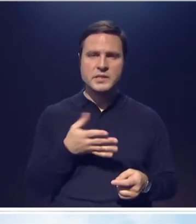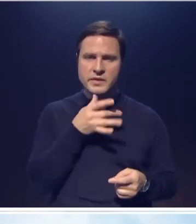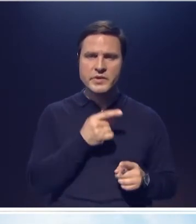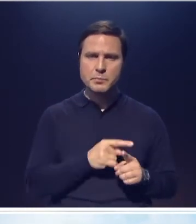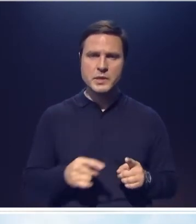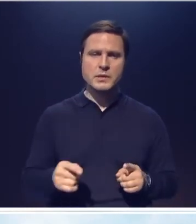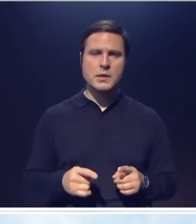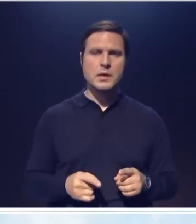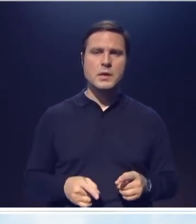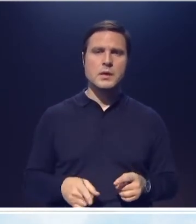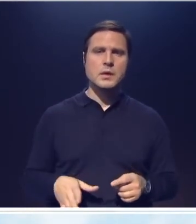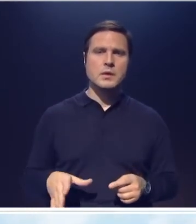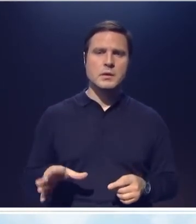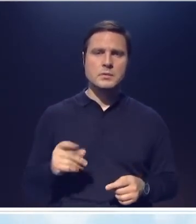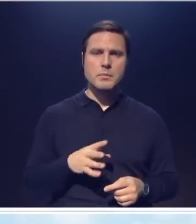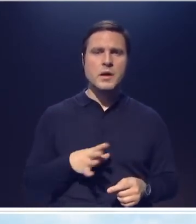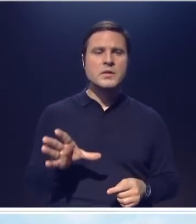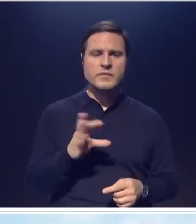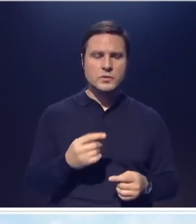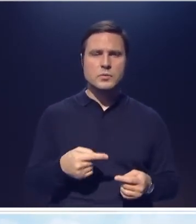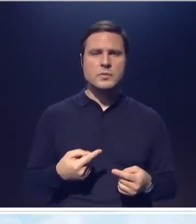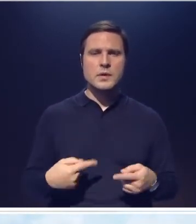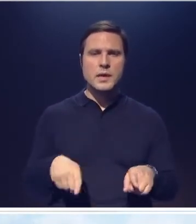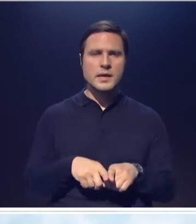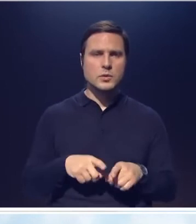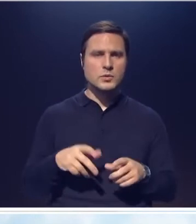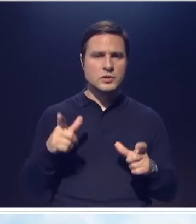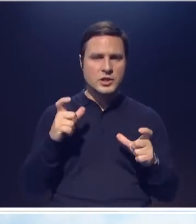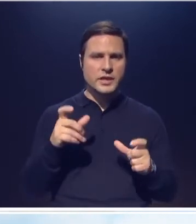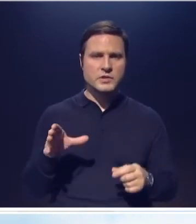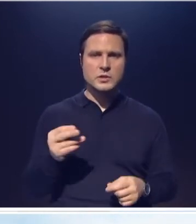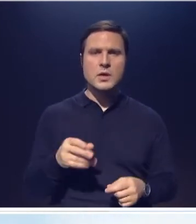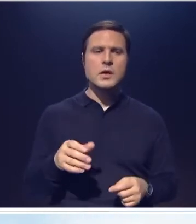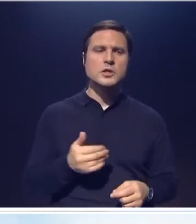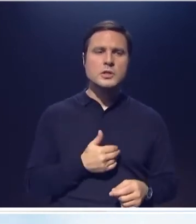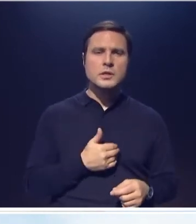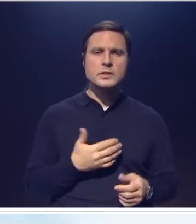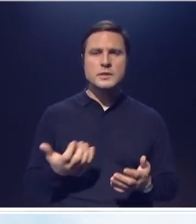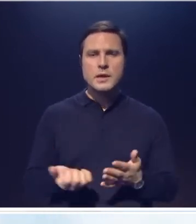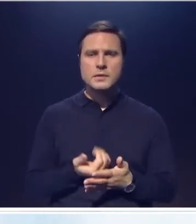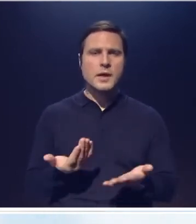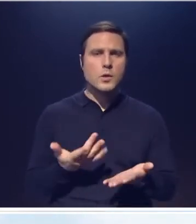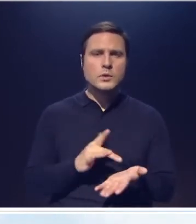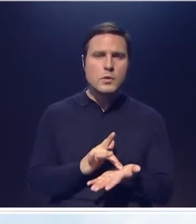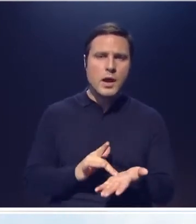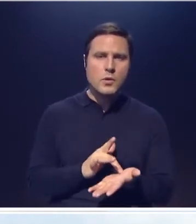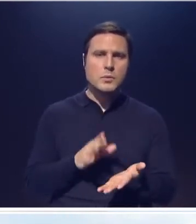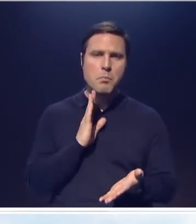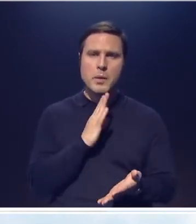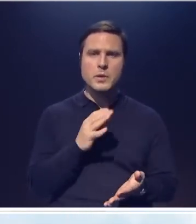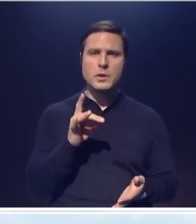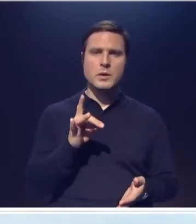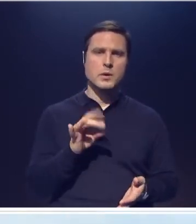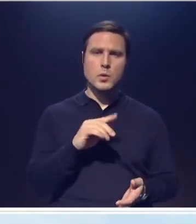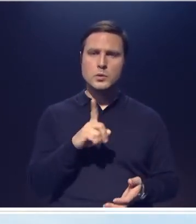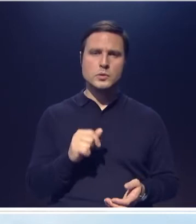максимальных гонений на всю эту чертовщину, желающие всегда находили какую-нибудь гадалку, маму Розу в таборе,